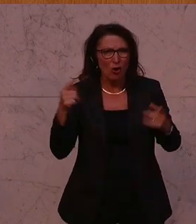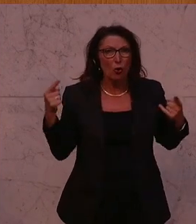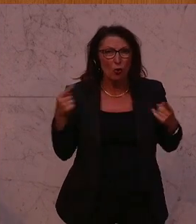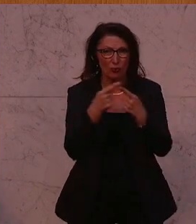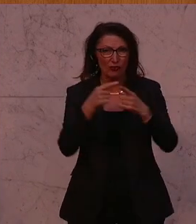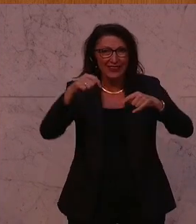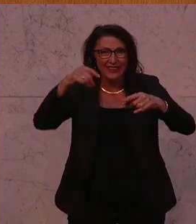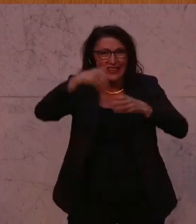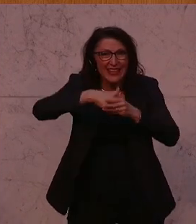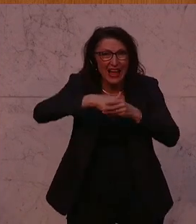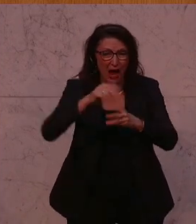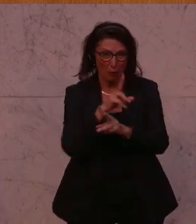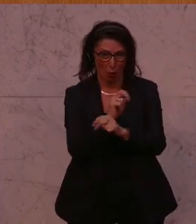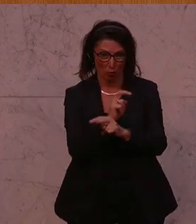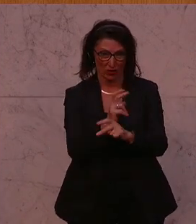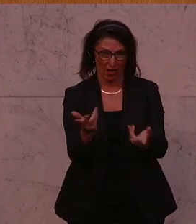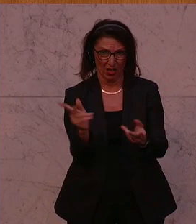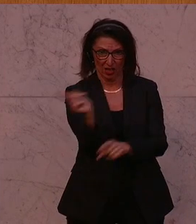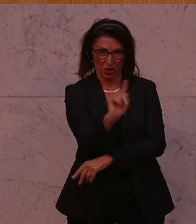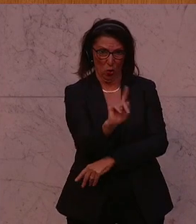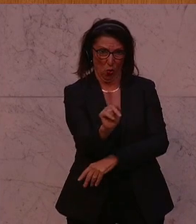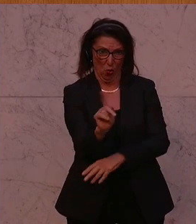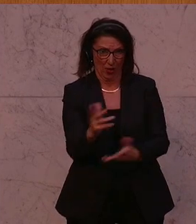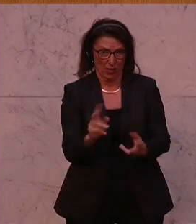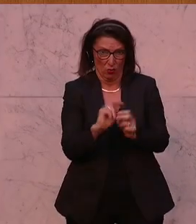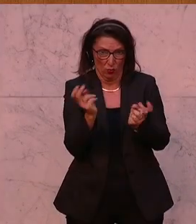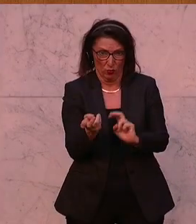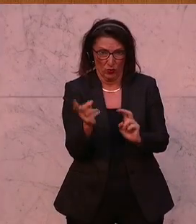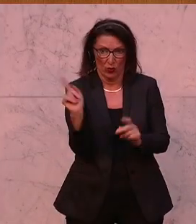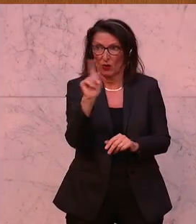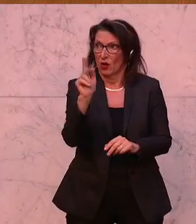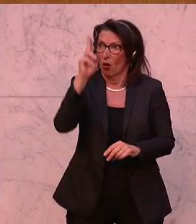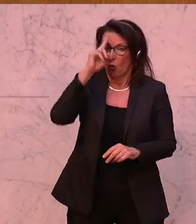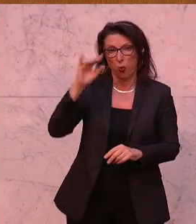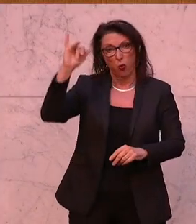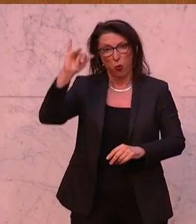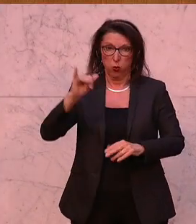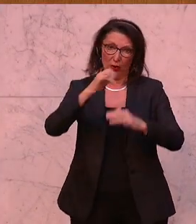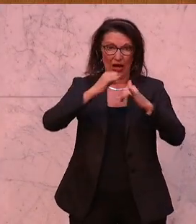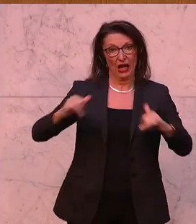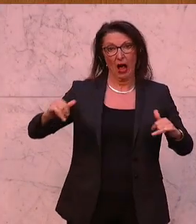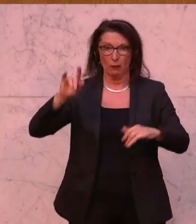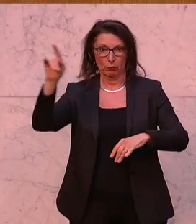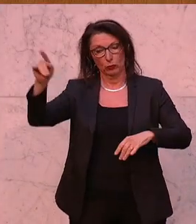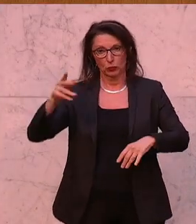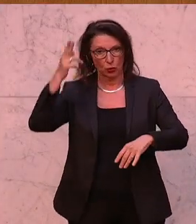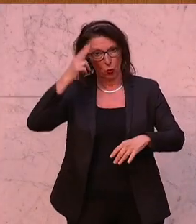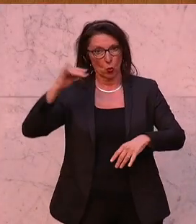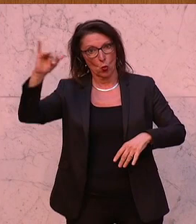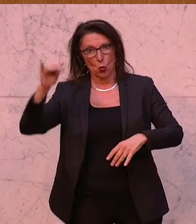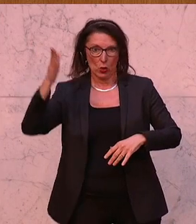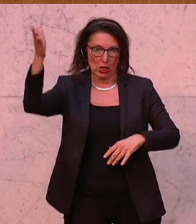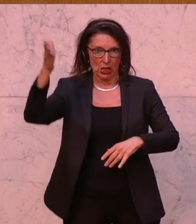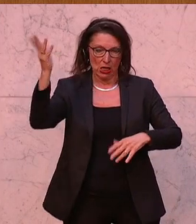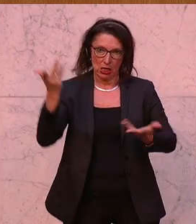hier in Österreich nicht ausgelebt werden kann. Dass wir nicht am Unicampus im alten Wien hier Sprüche hören wie Free Palestine oder From the